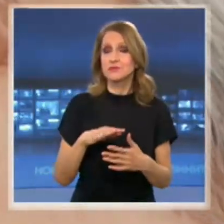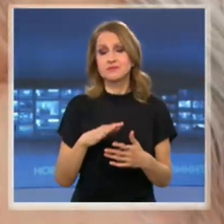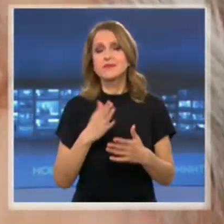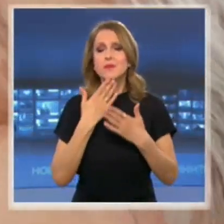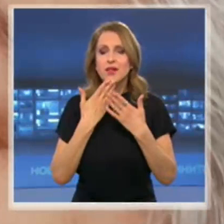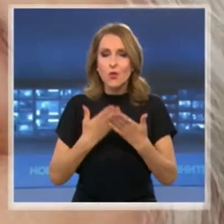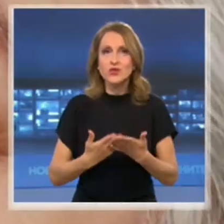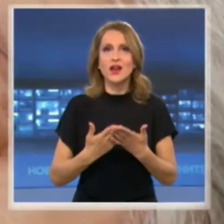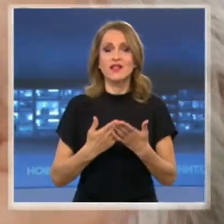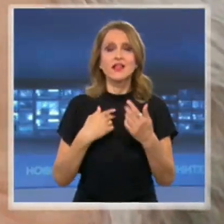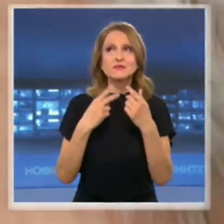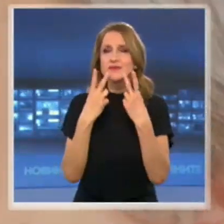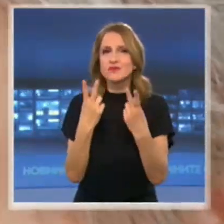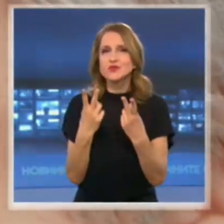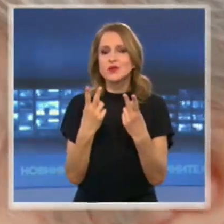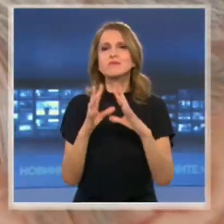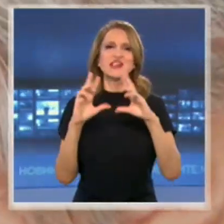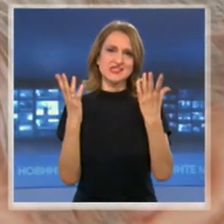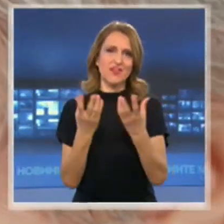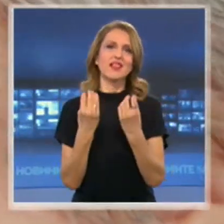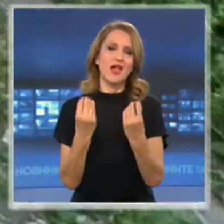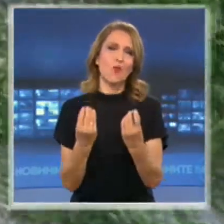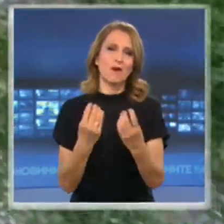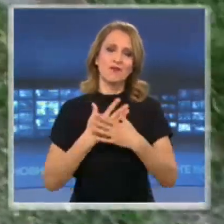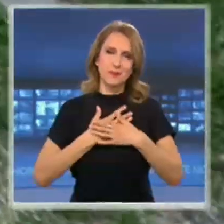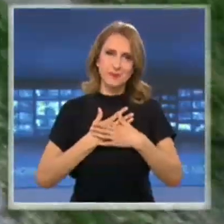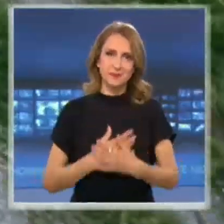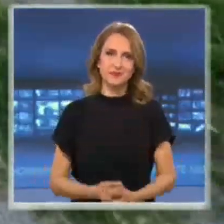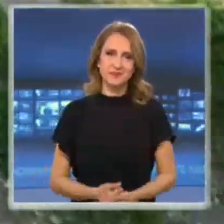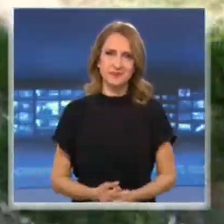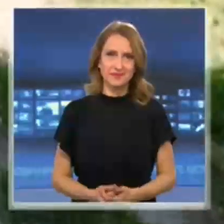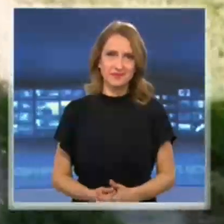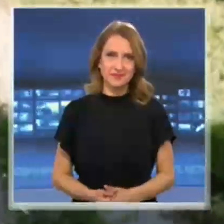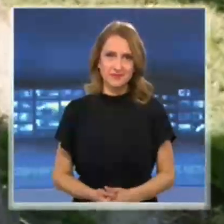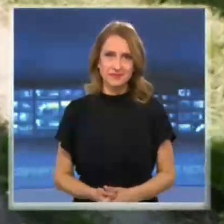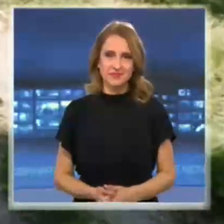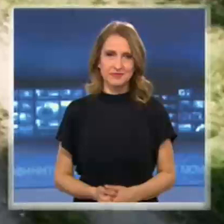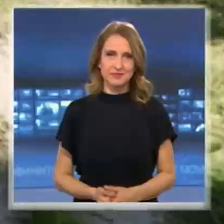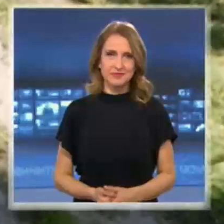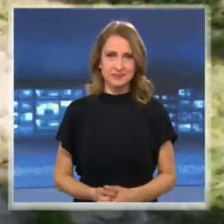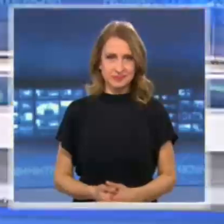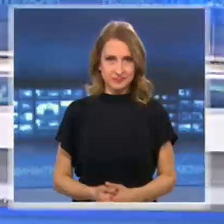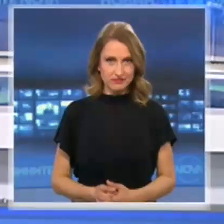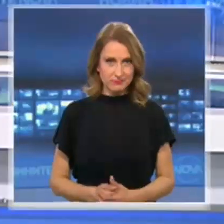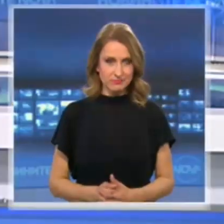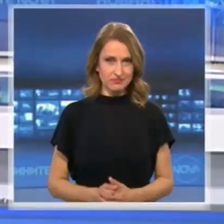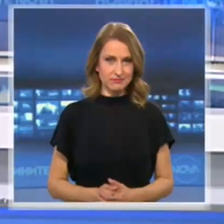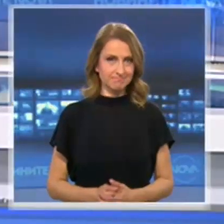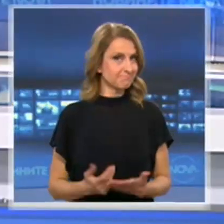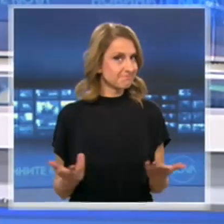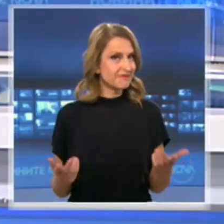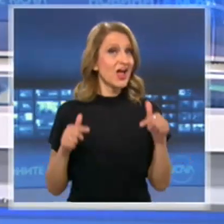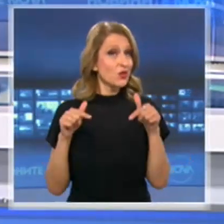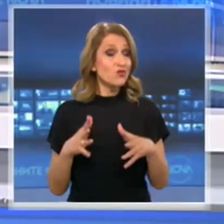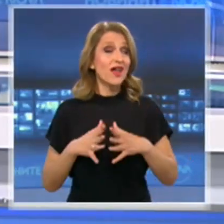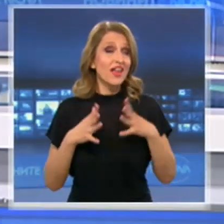Благодарение на които виждаш, че света е хубав. За новините на НОВА и Вета Шиликарова. Ето това е най